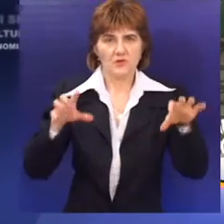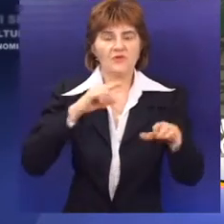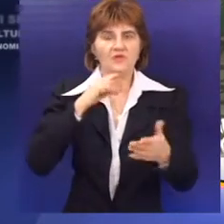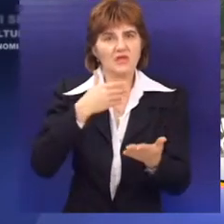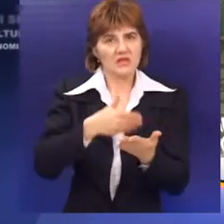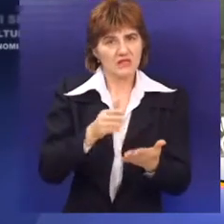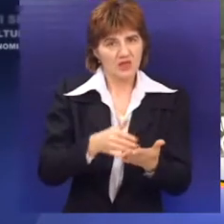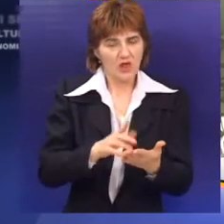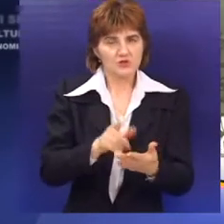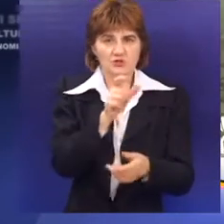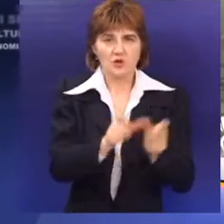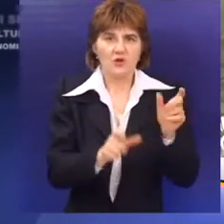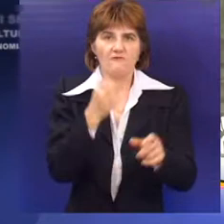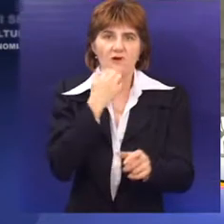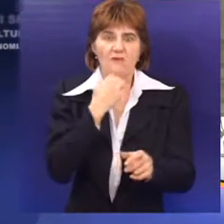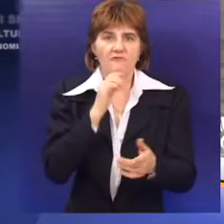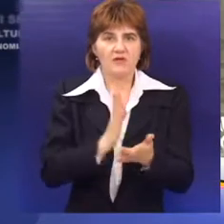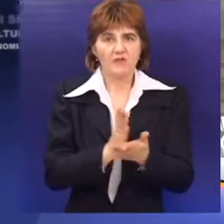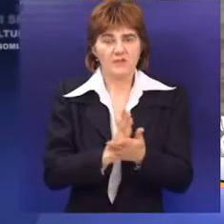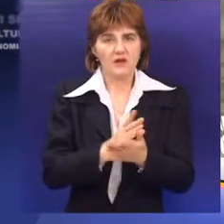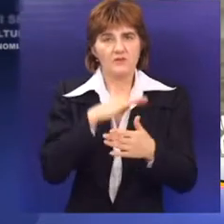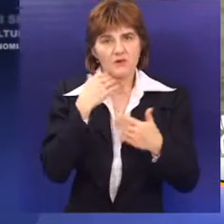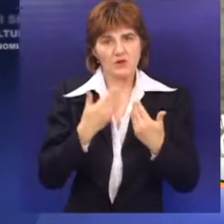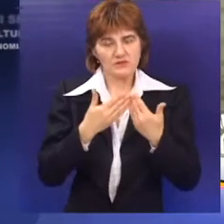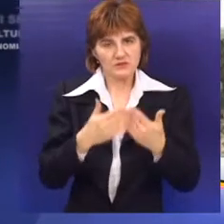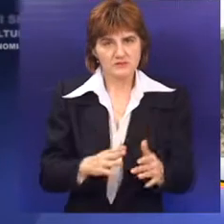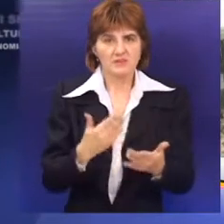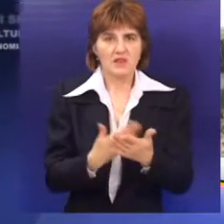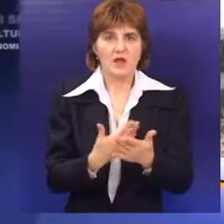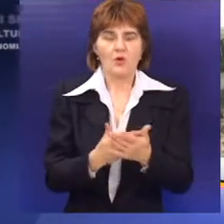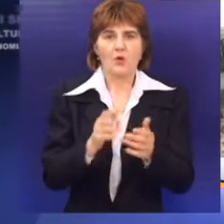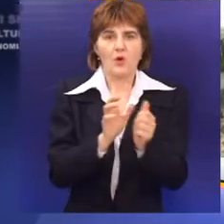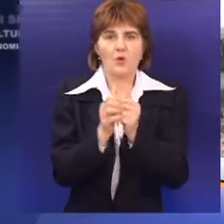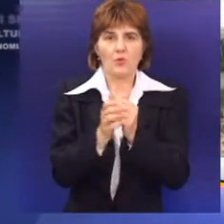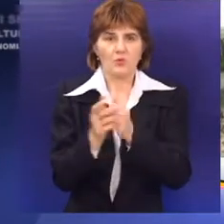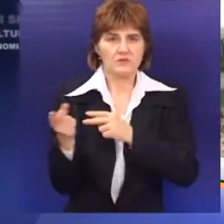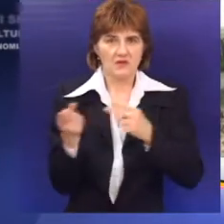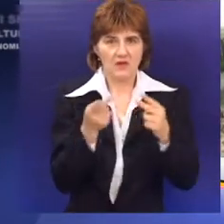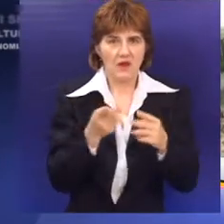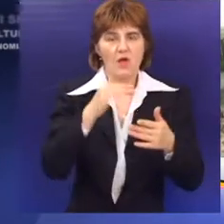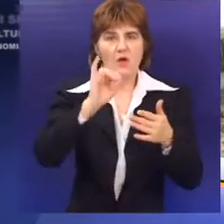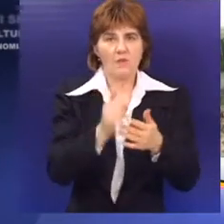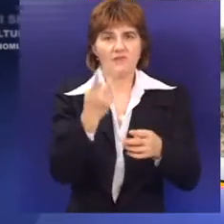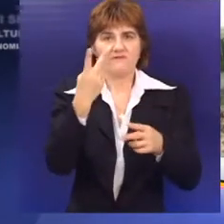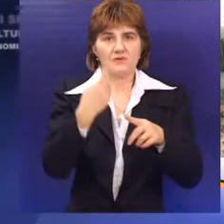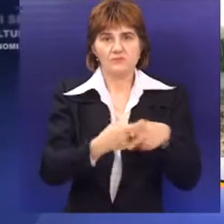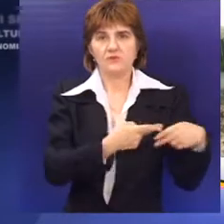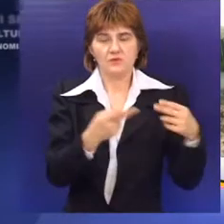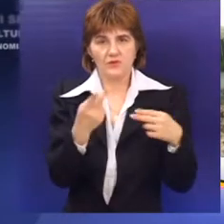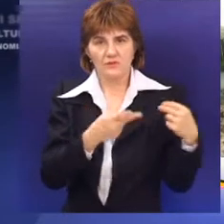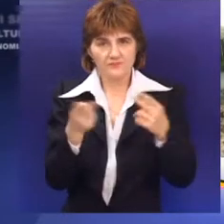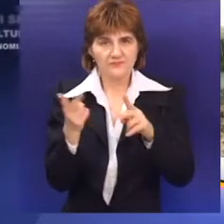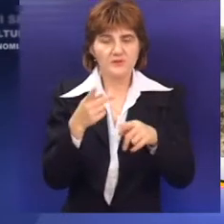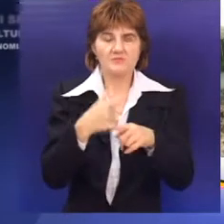troškovima kojima su poljoprivrednici izloženi, kako bi već lagirovani kukuruz odnosili kod ovlašćenih otkupljivača kojima su